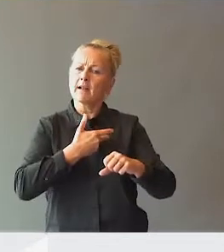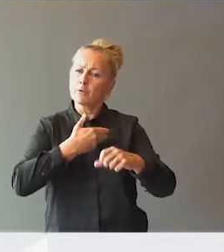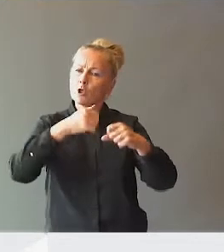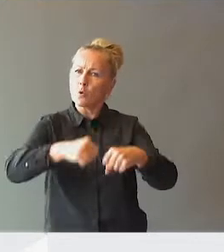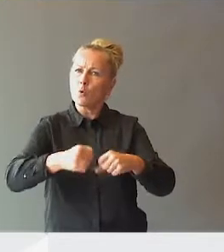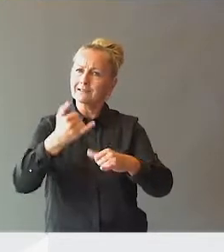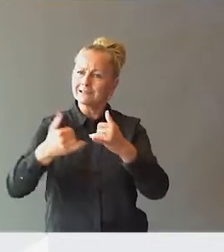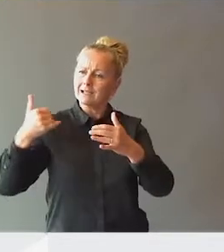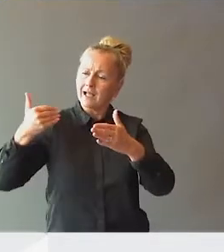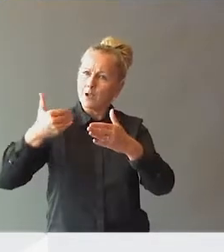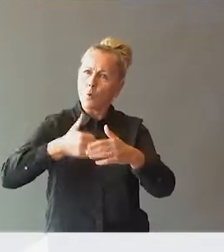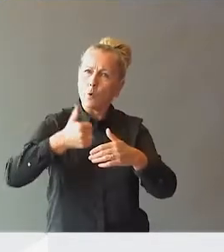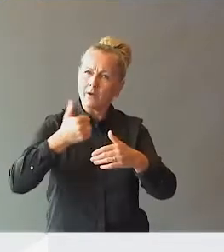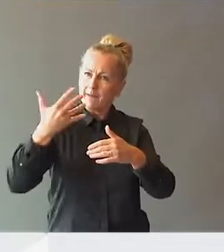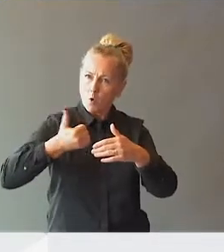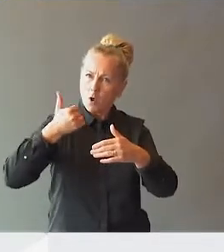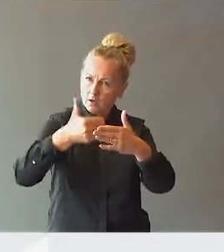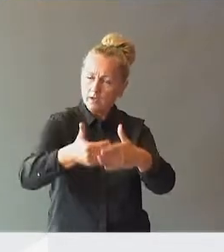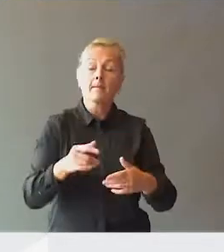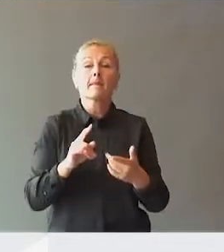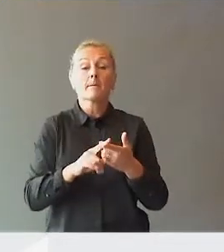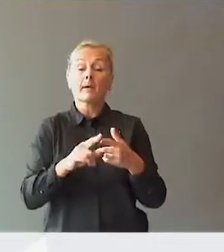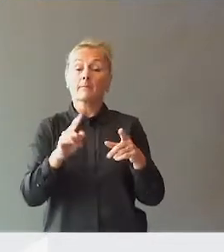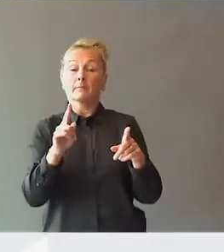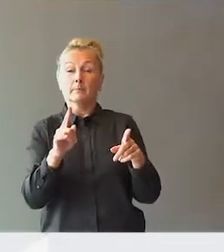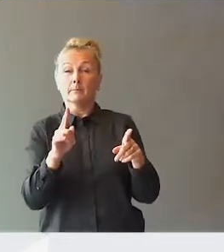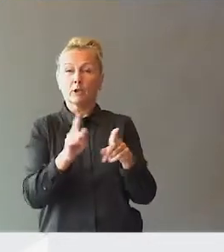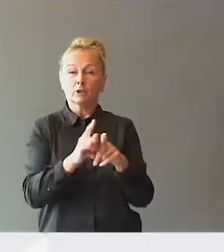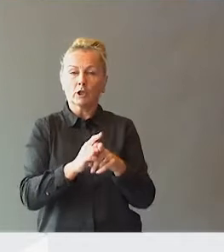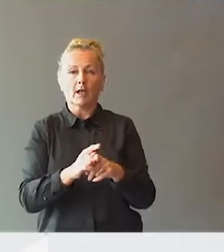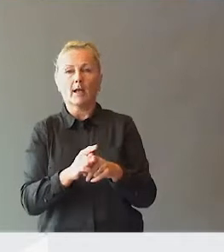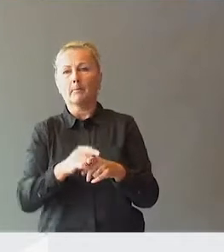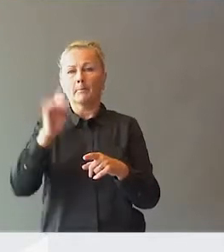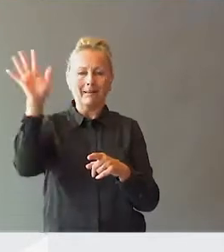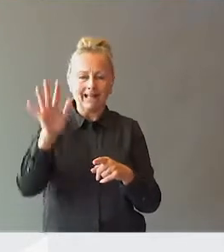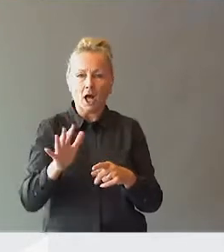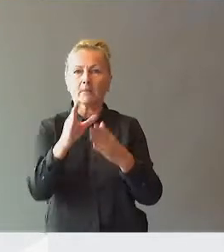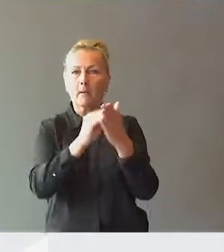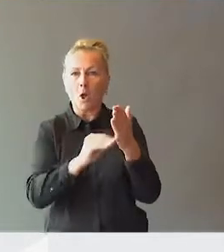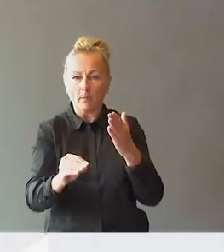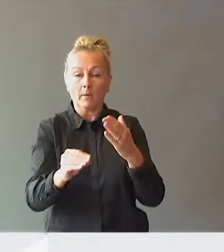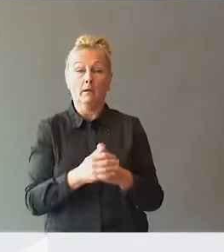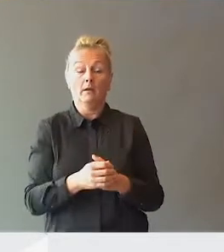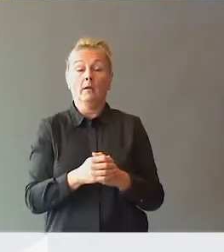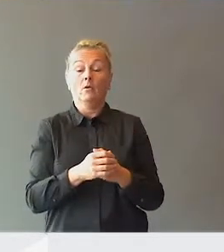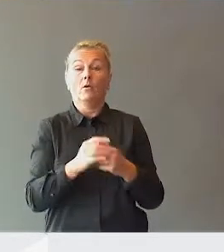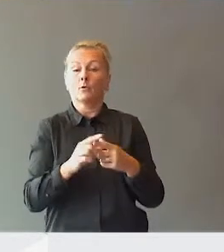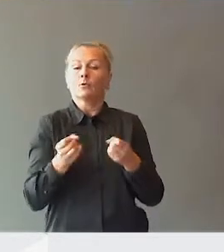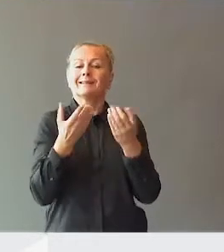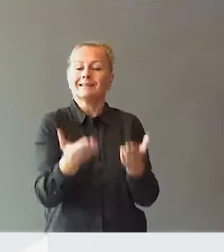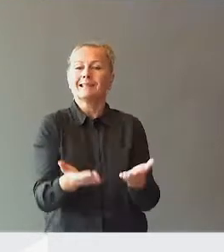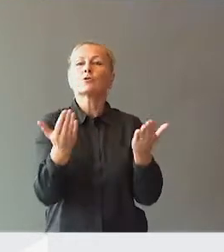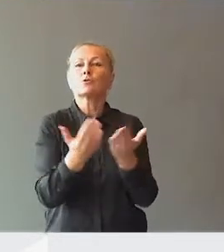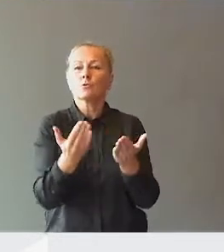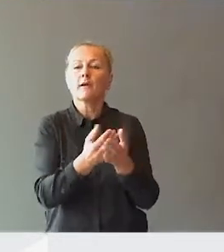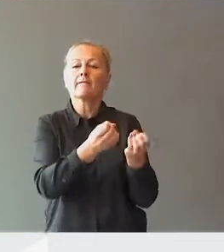mye nå de siste årene, fem årene, med betydelige milliardbeløp på å kunne gi skolen